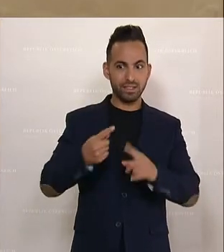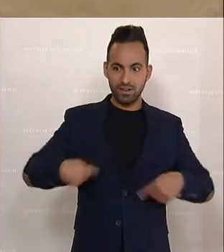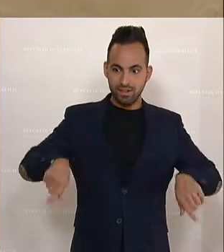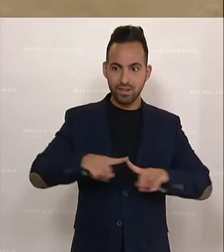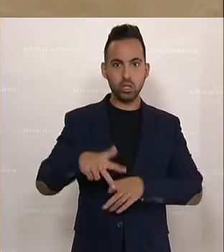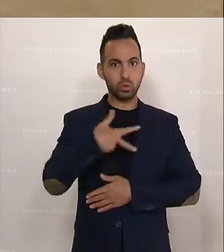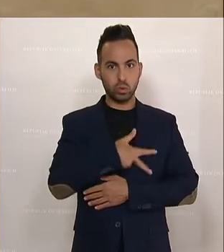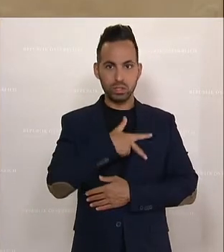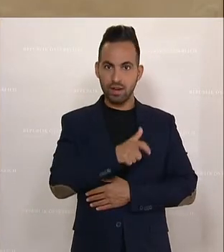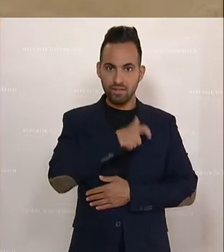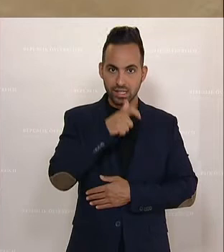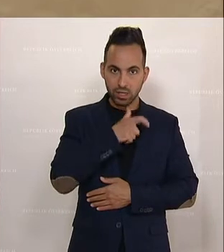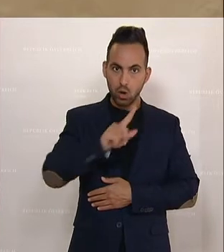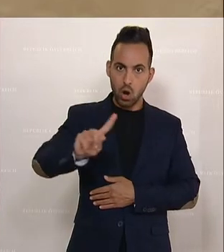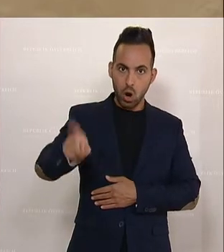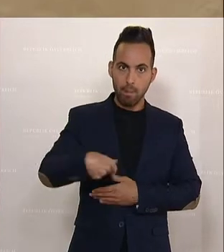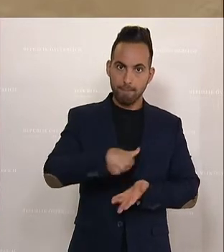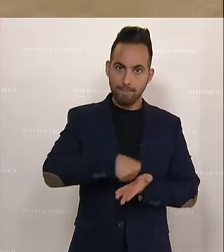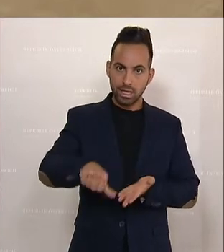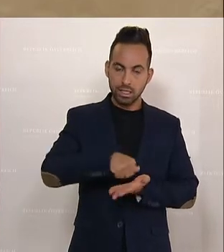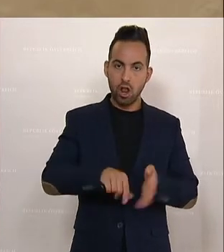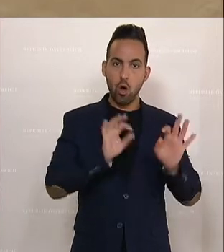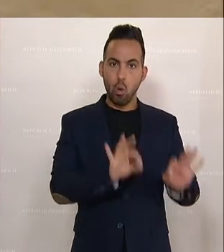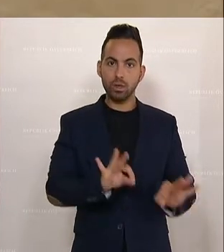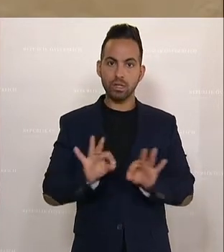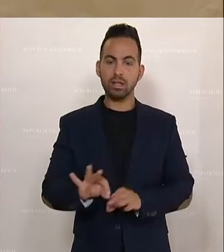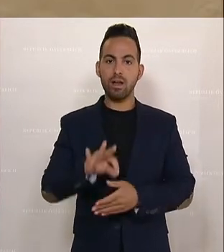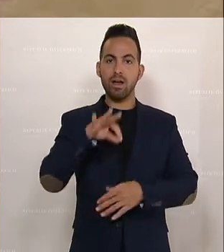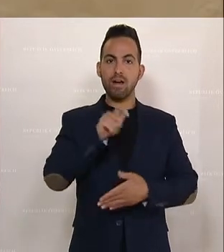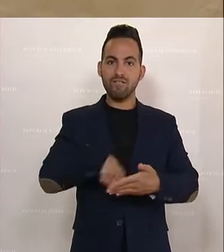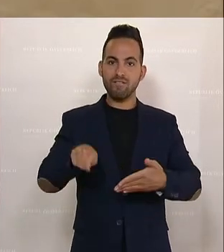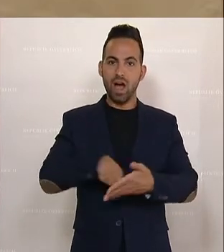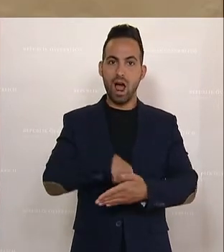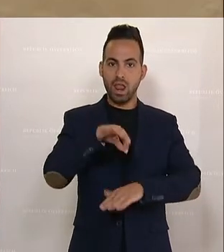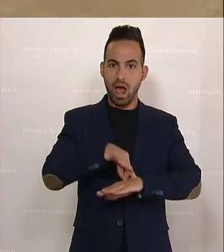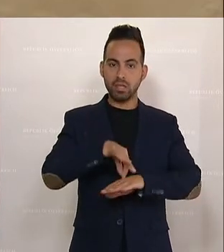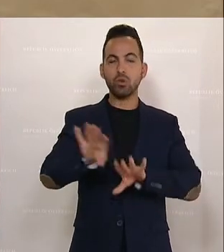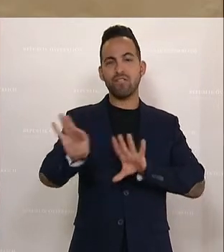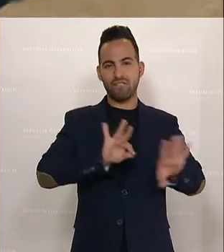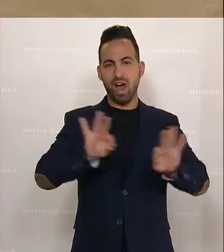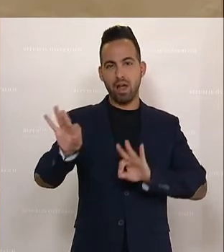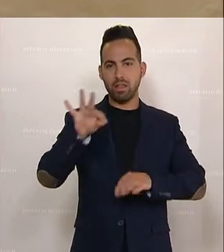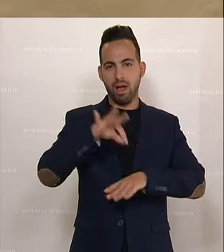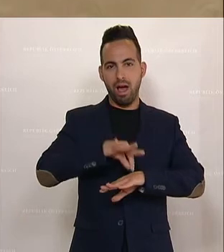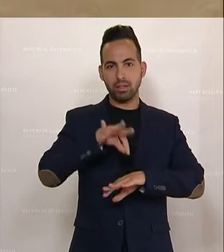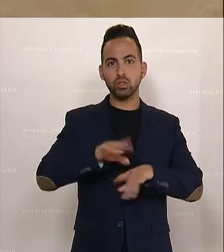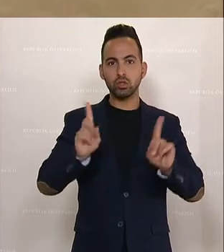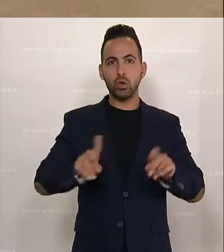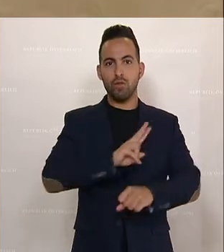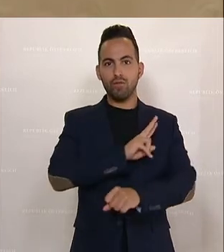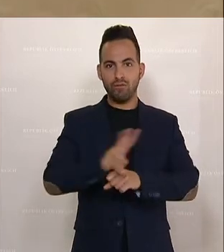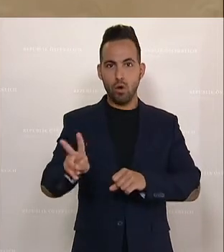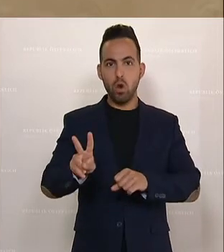Sozialversicherung ordentlich zur Kasse. Sie soll den Wahlärzten oder deren Patienten die volle Höhe ersetzen.